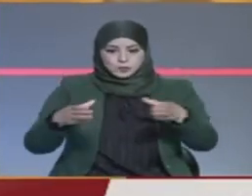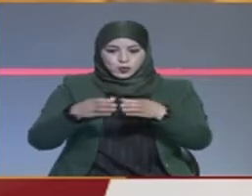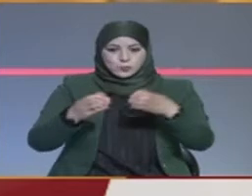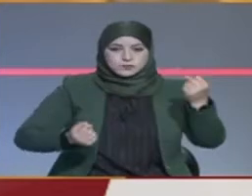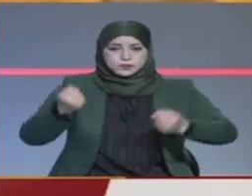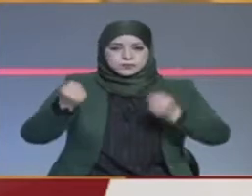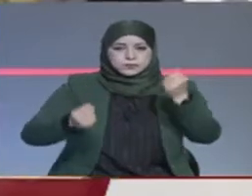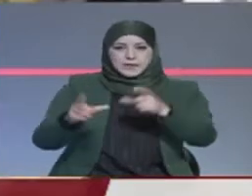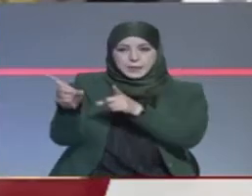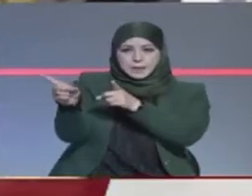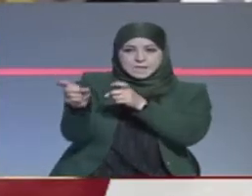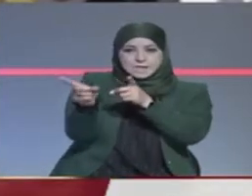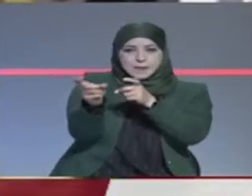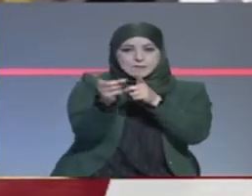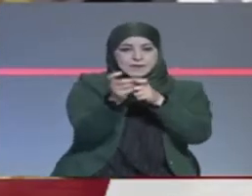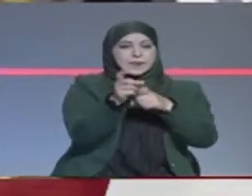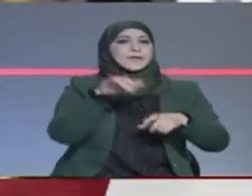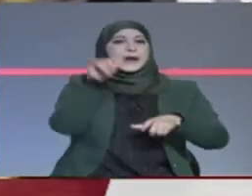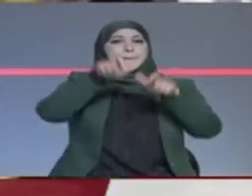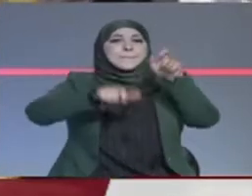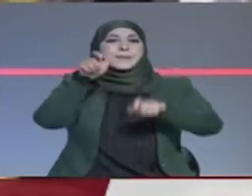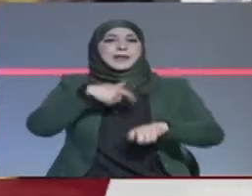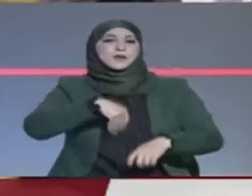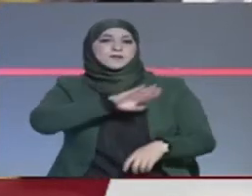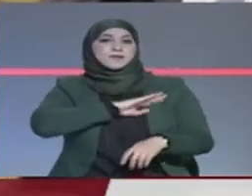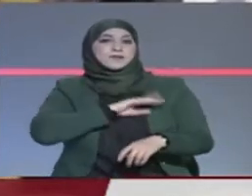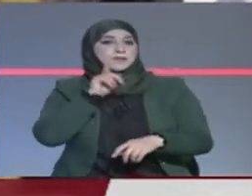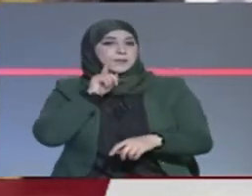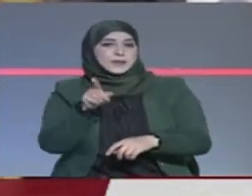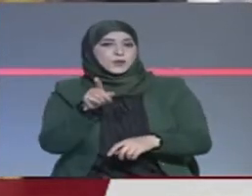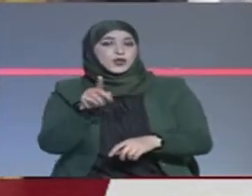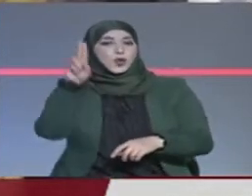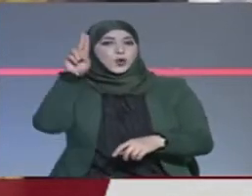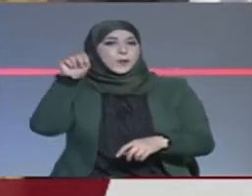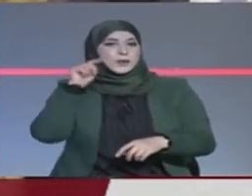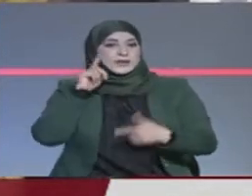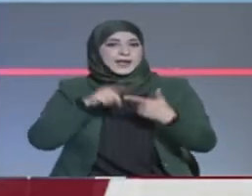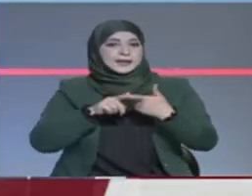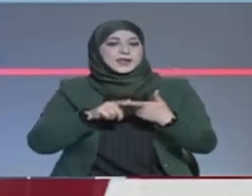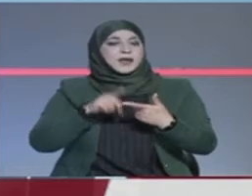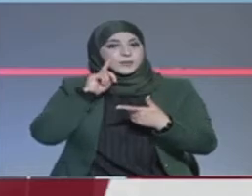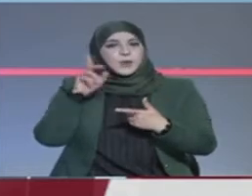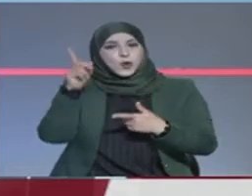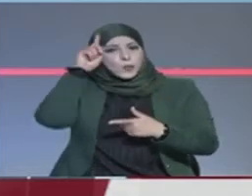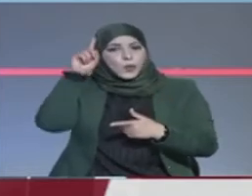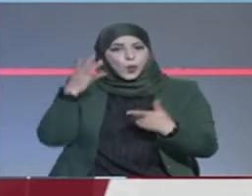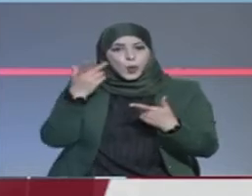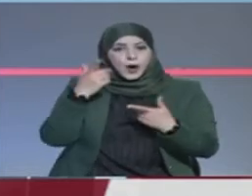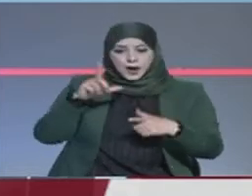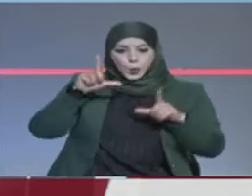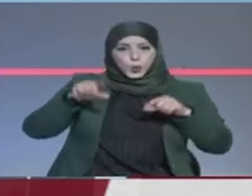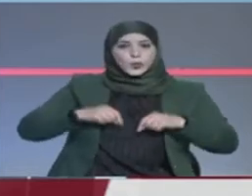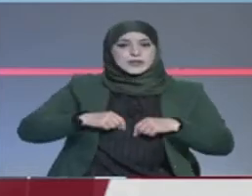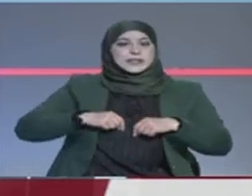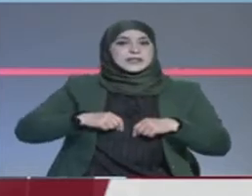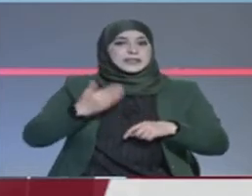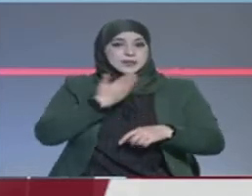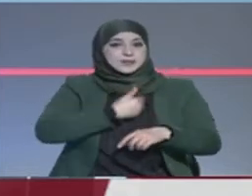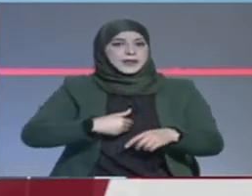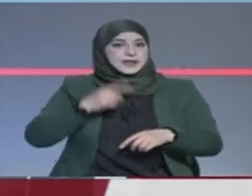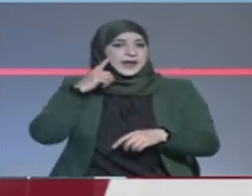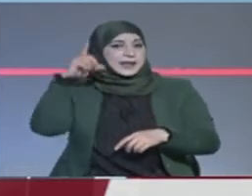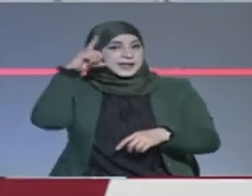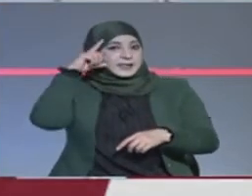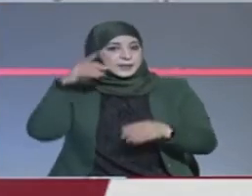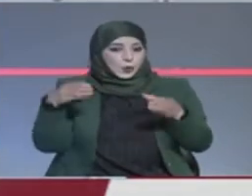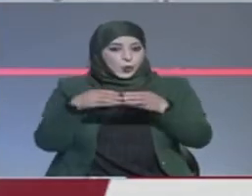لإطلاق نار من قبل مسلحين حيث أدانت الأمم المتحدة بشد استهدف وزير الداخلية في حكومة الوفاق الوطن